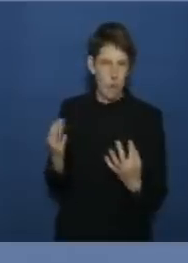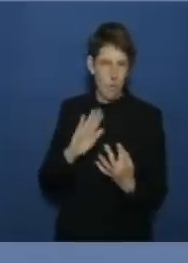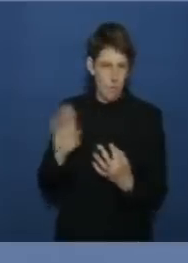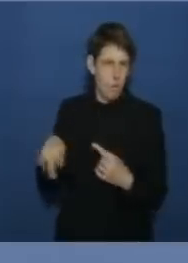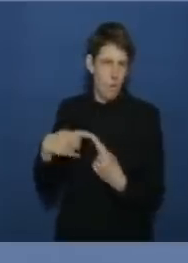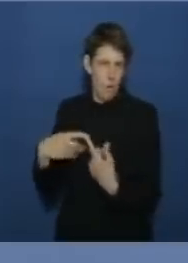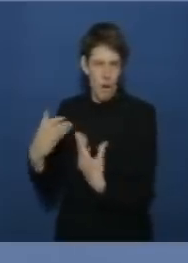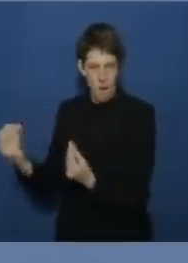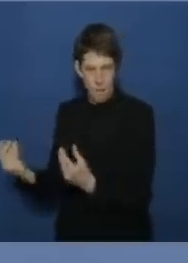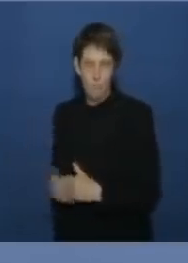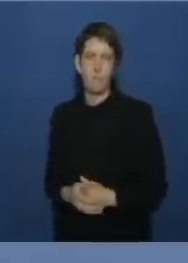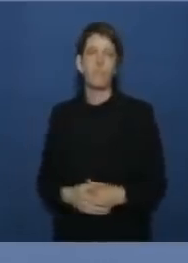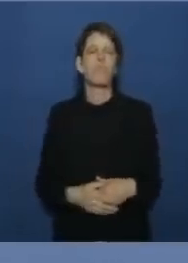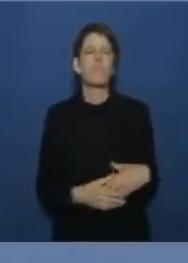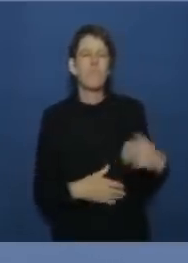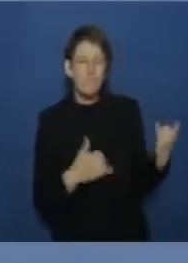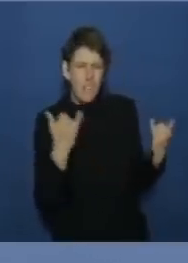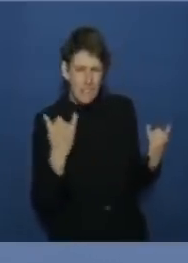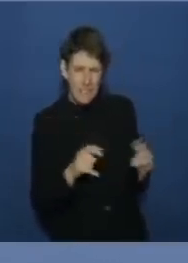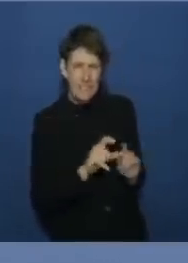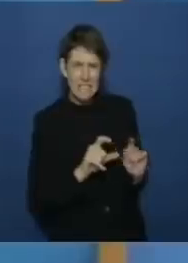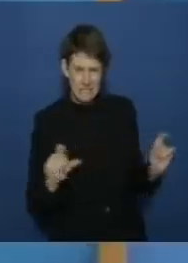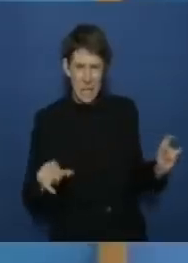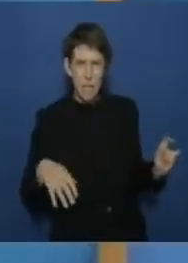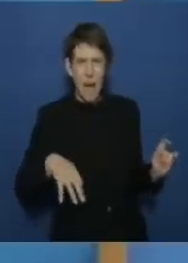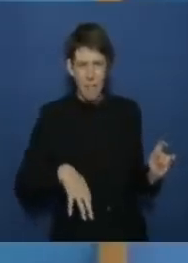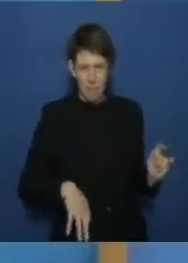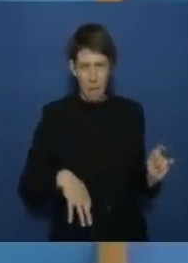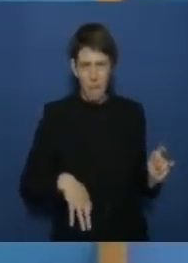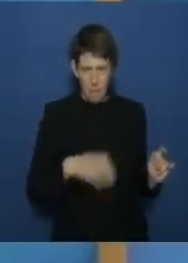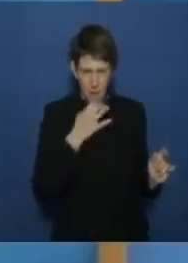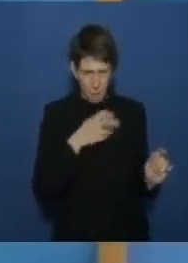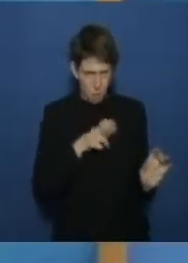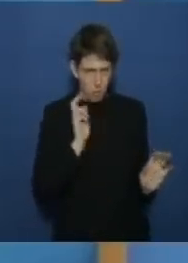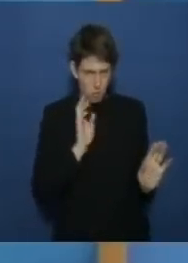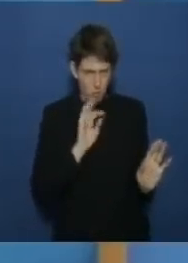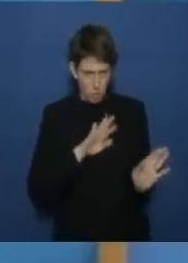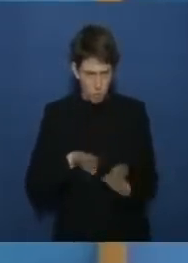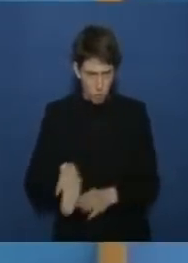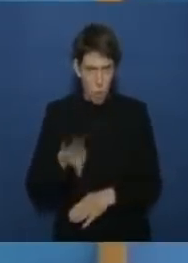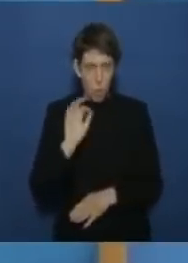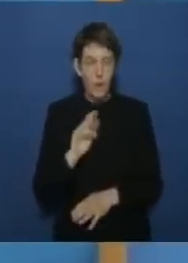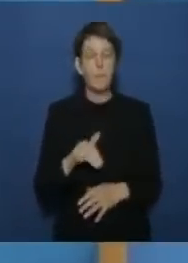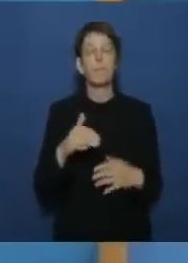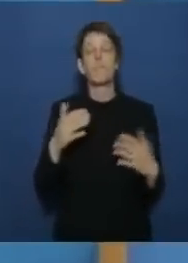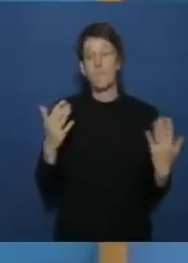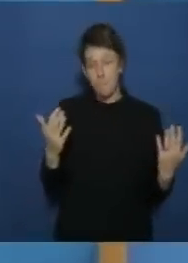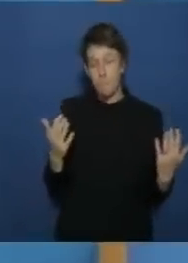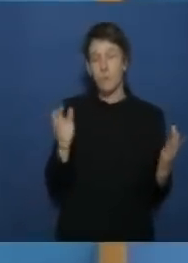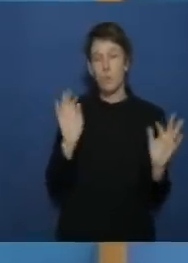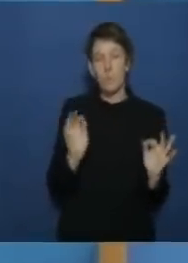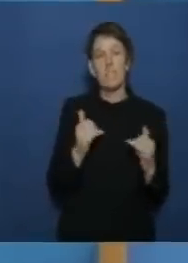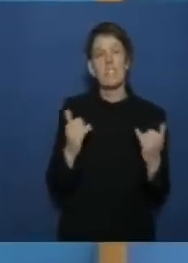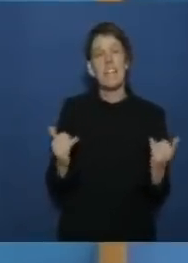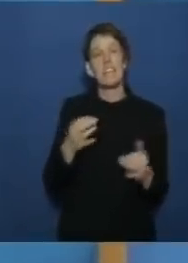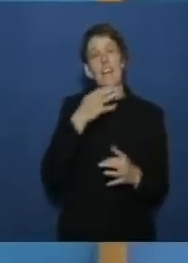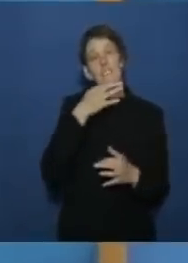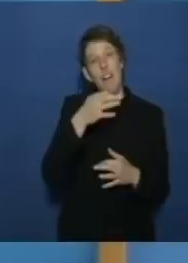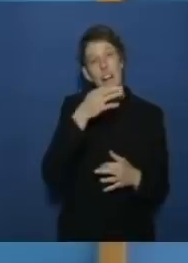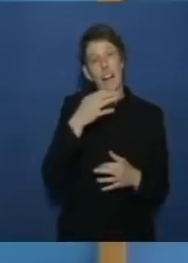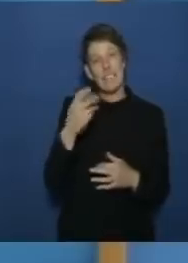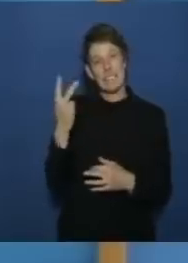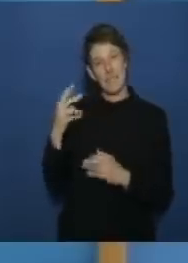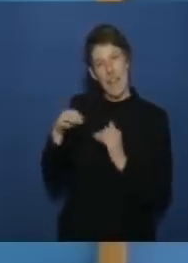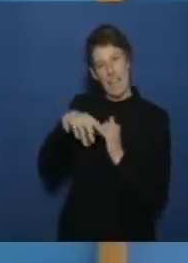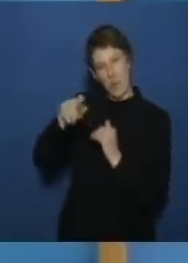dann würde ich das thema namibia verlassen mit allgemeinem einverständnis ich starte jetzt mit eine frage die oder mit fragen von zwei